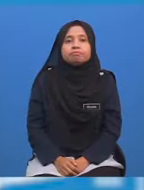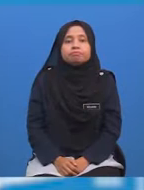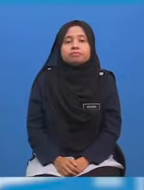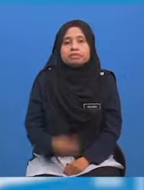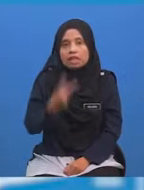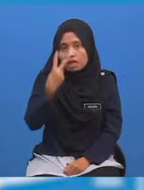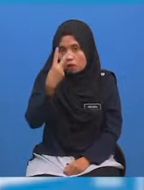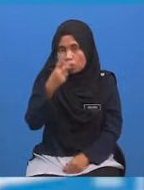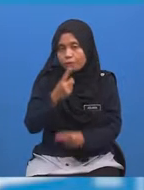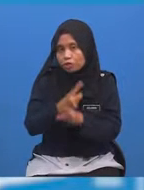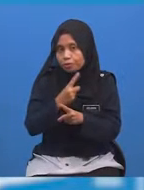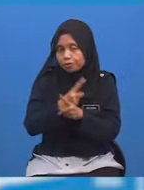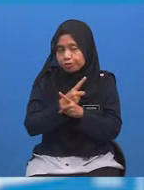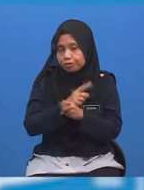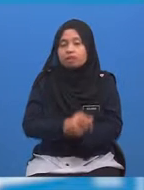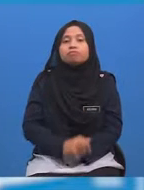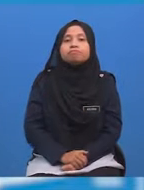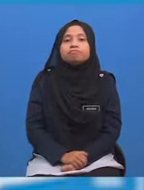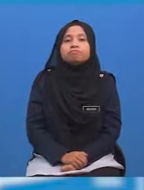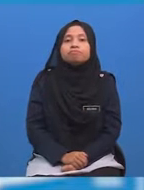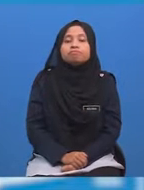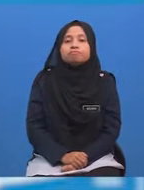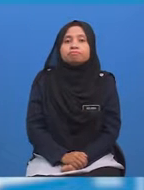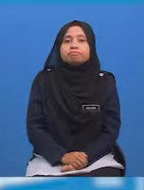Perhatikan dengan teliti ya murid-murid